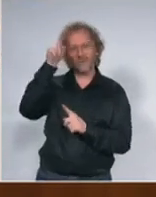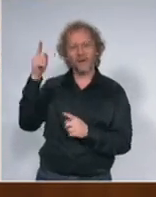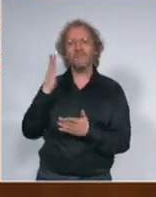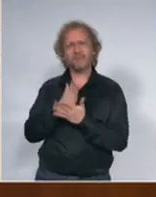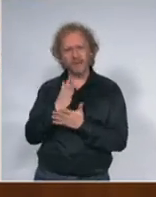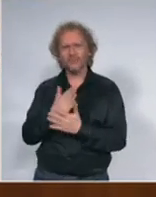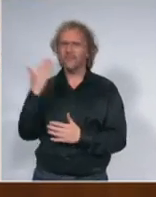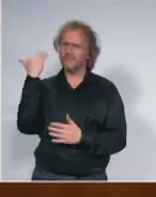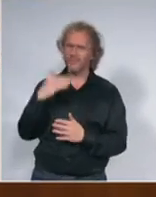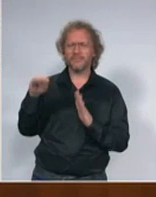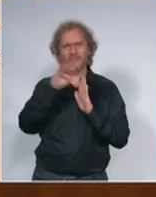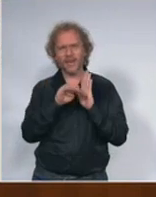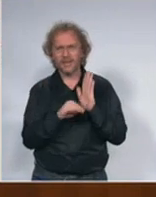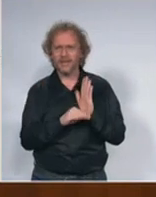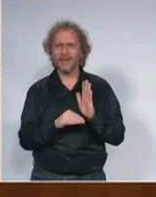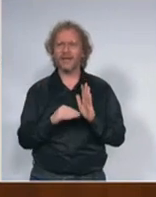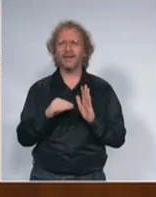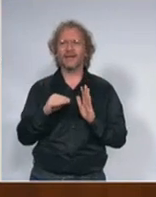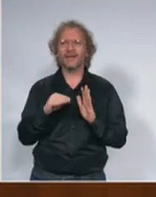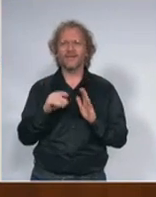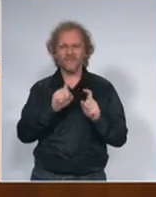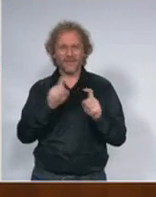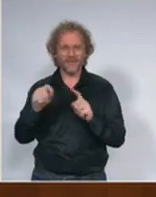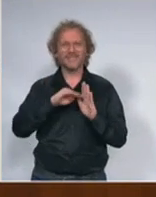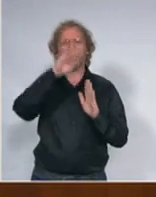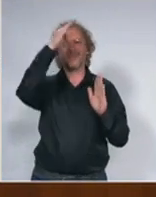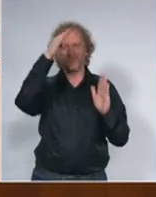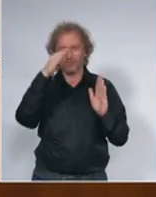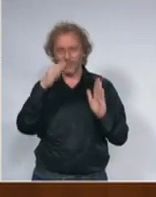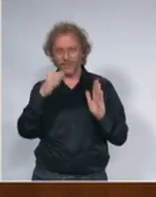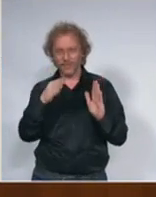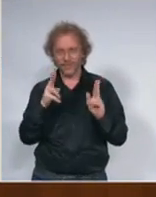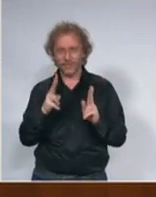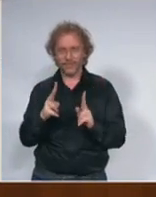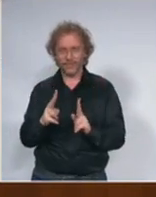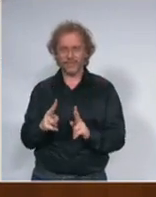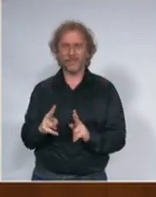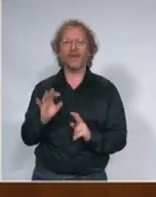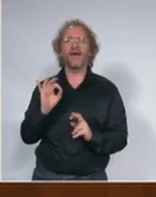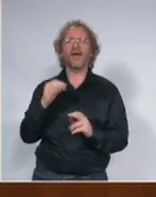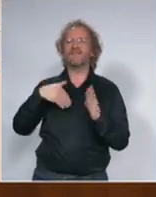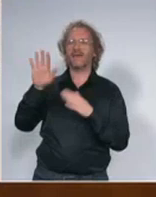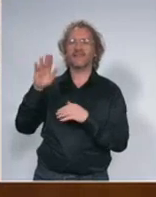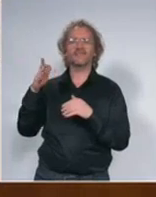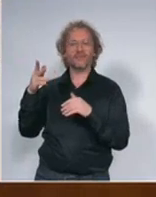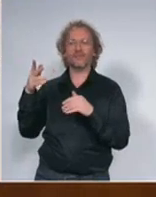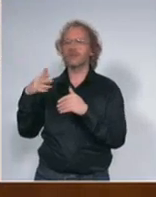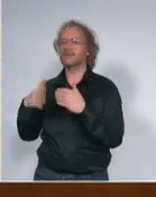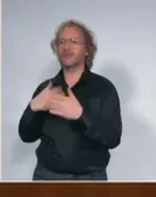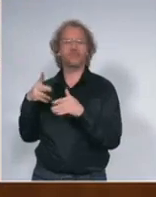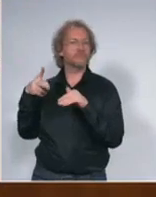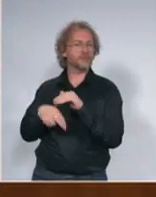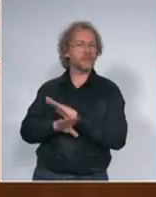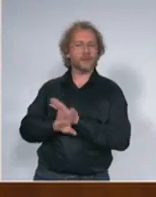pao je broj zaraženih pala je smrtnost pustili su mere imali su drugi pik videli smo ih